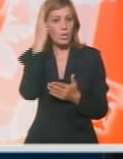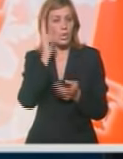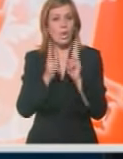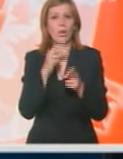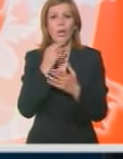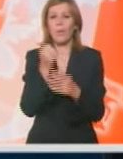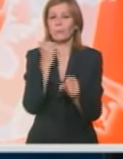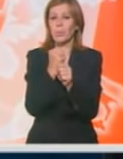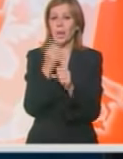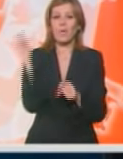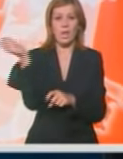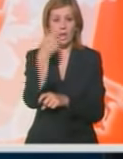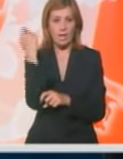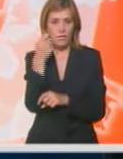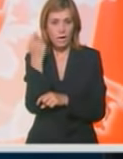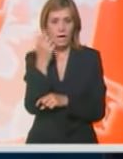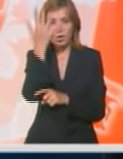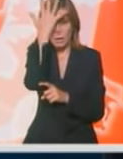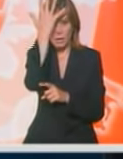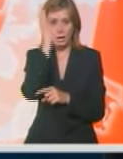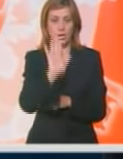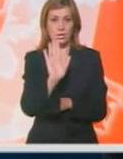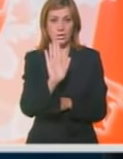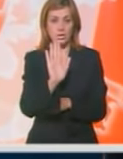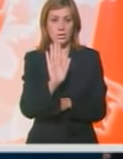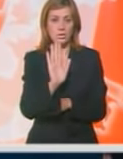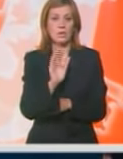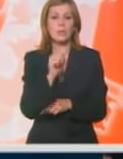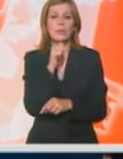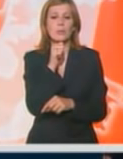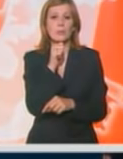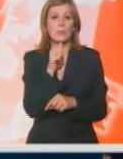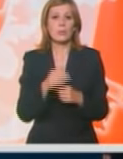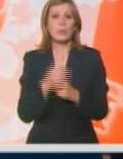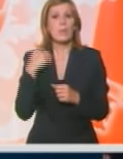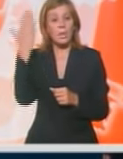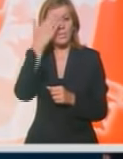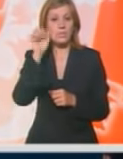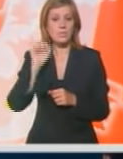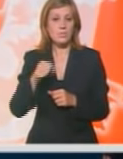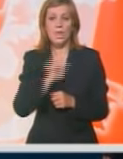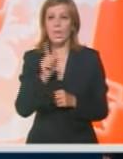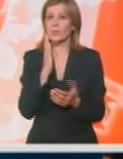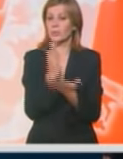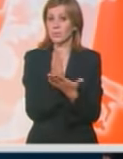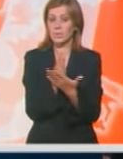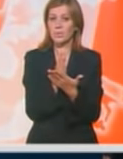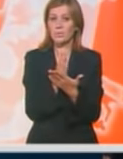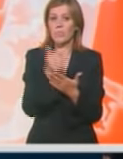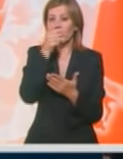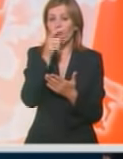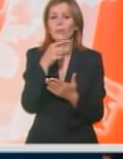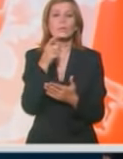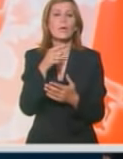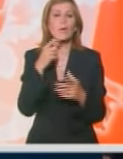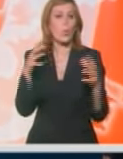atmosferu prave Partizanovi, navijači. Mislim da neće biti, što se tiče